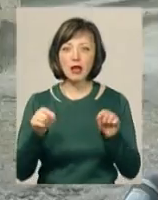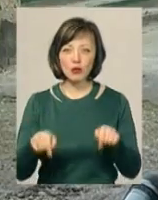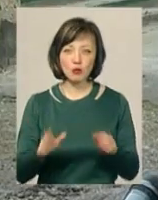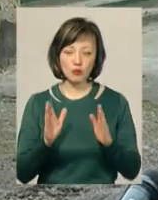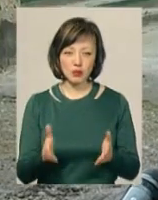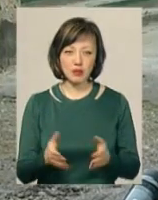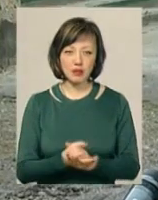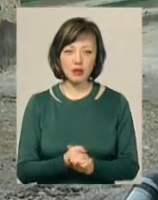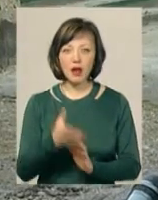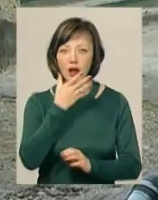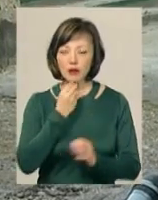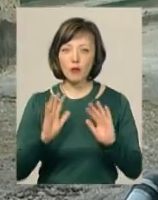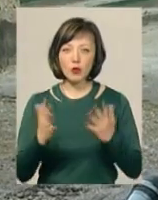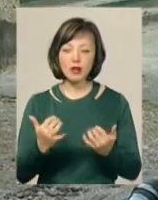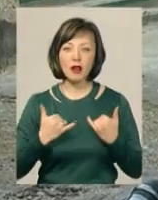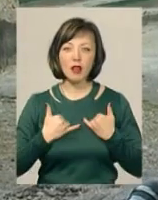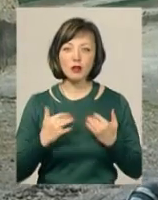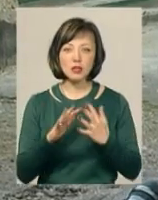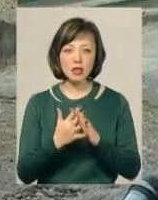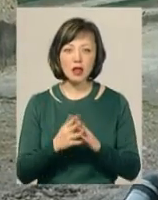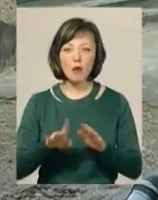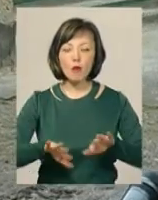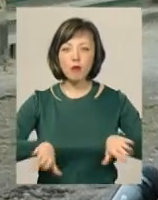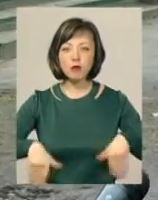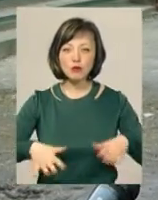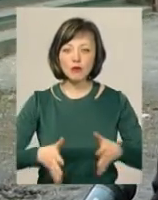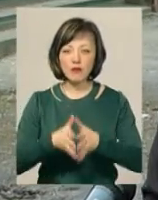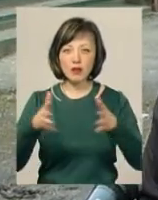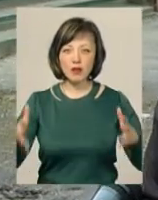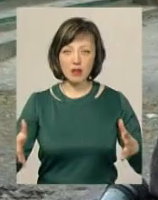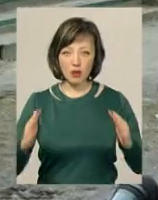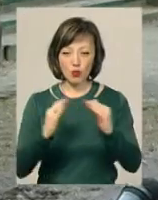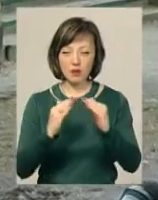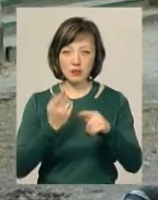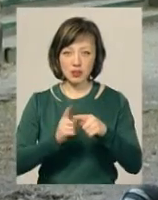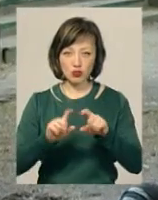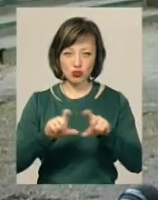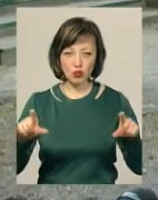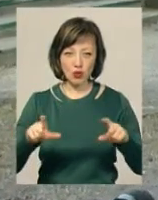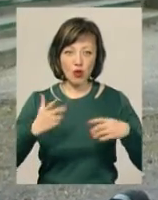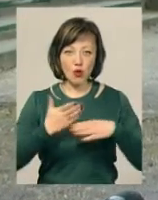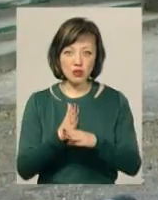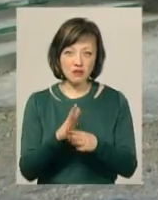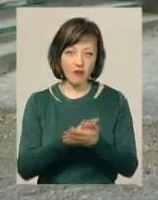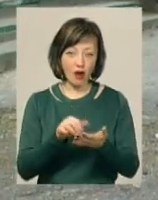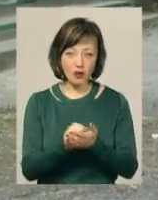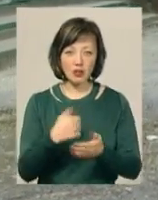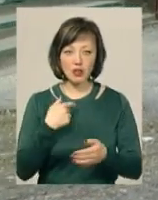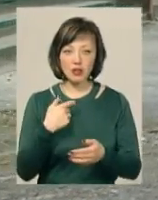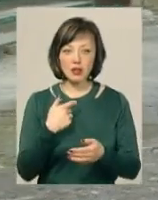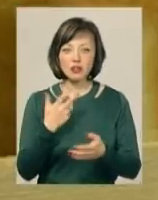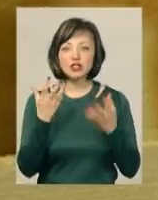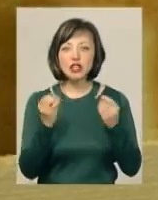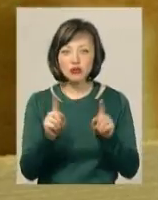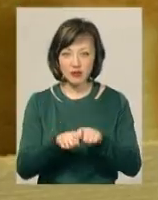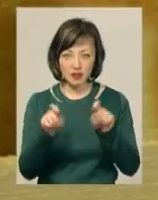тут, гарна подія для нашого села, тому що от пустує таке велике здання цієї школи, воно розвалюється. І якби ще щось